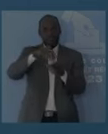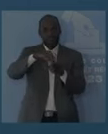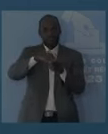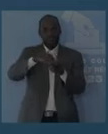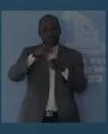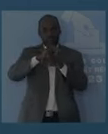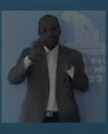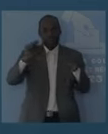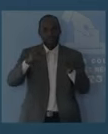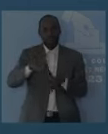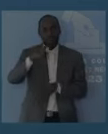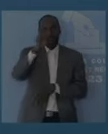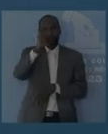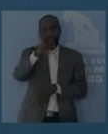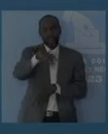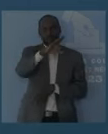2725.